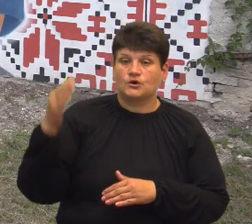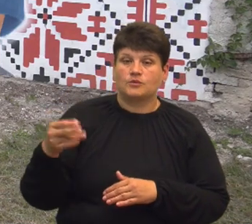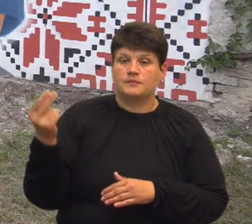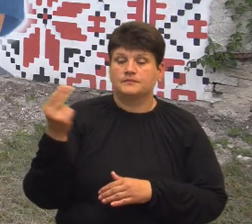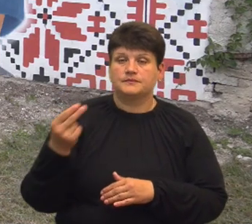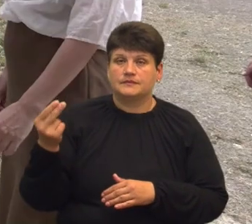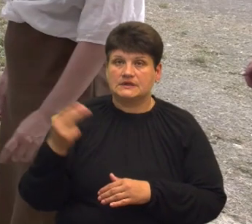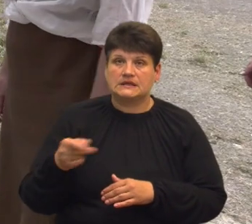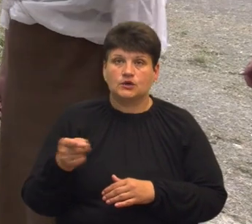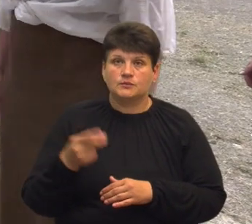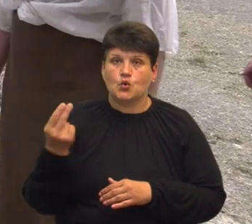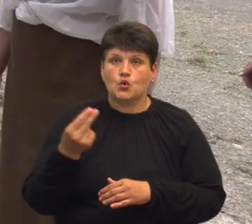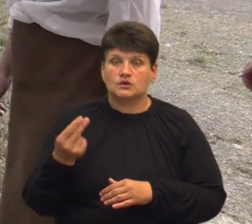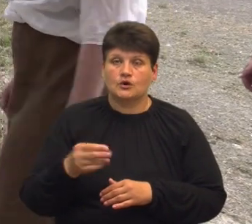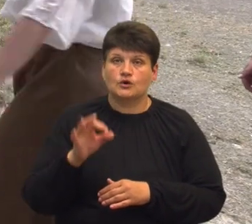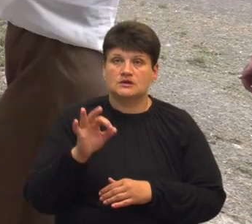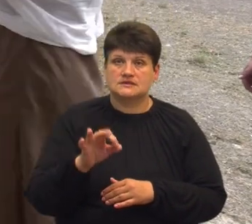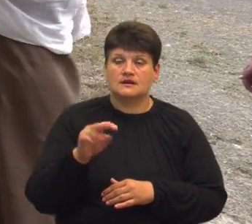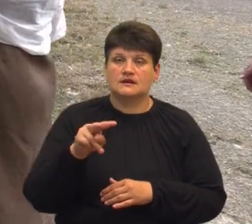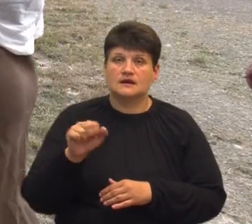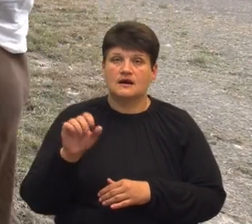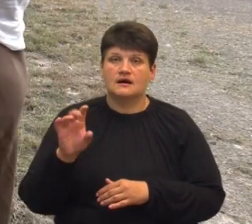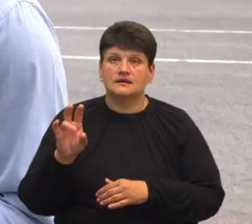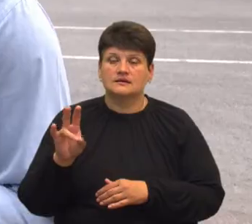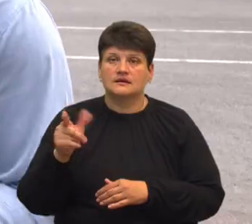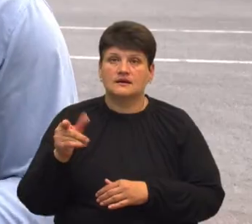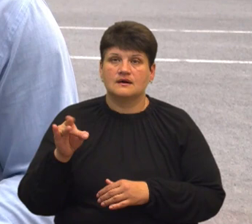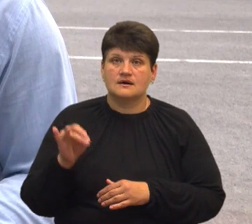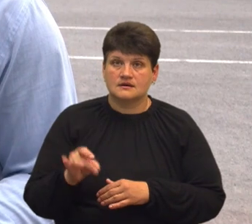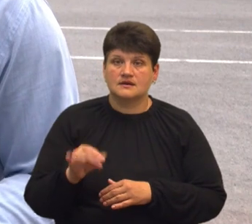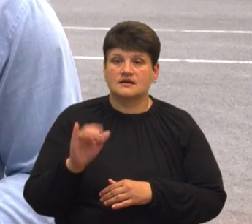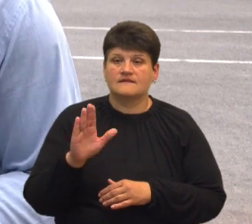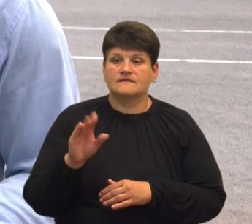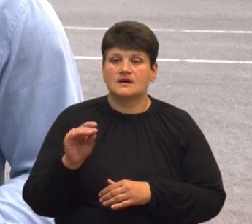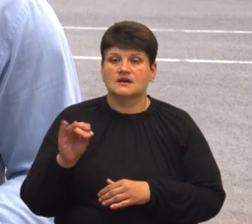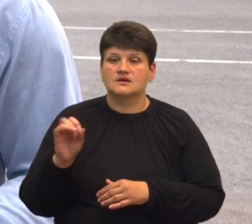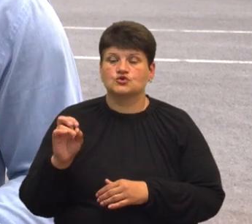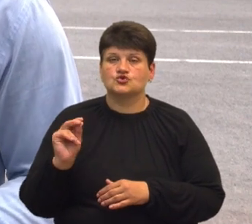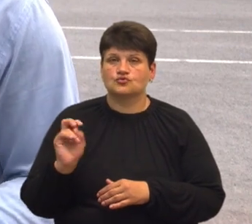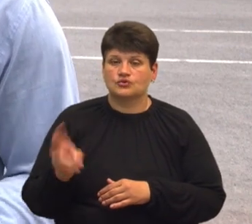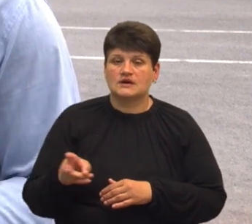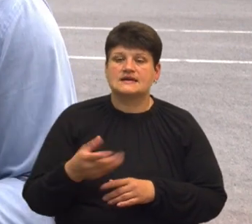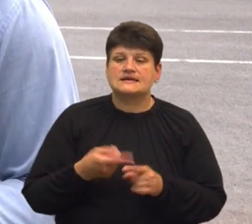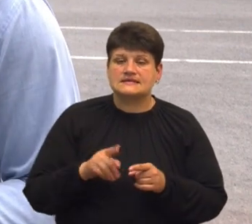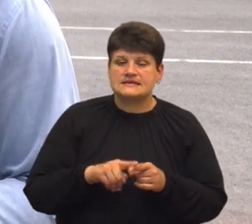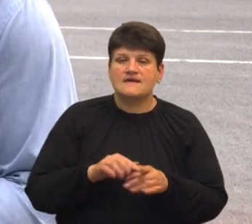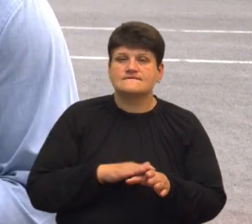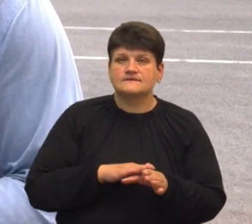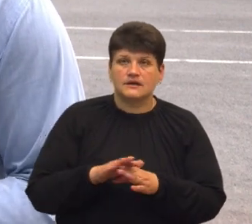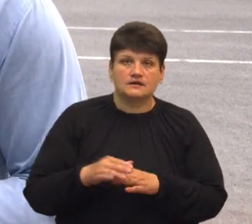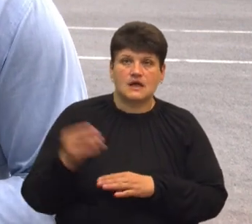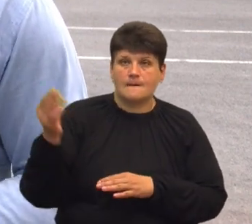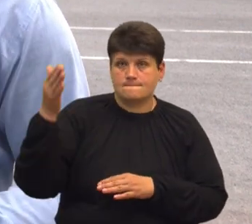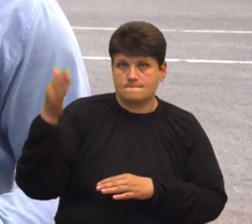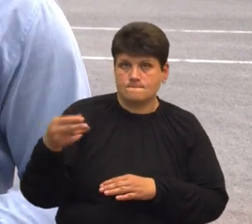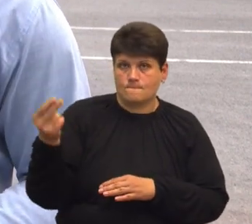малювали тернопільські художники Олександр Лангер та В'ячеслав Варійчук. Вся робота виконана пензликом, переважно мурали і подібні